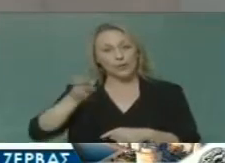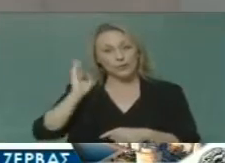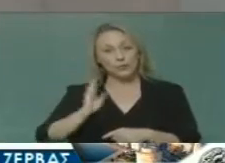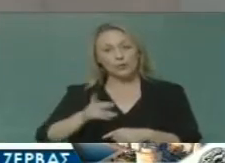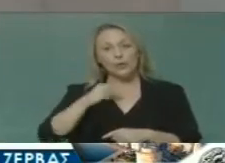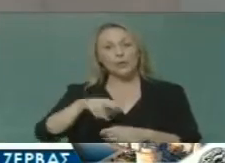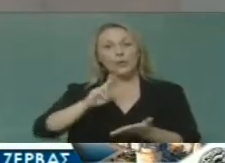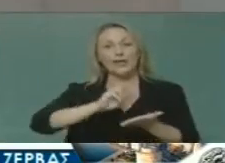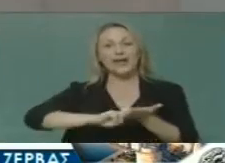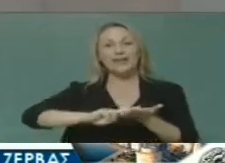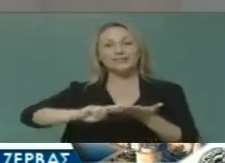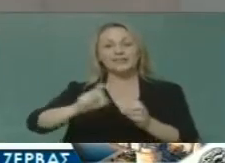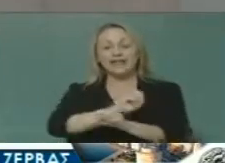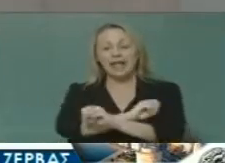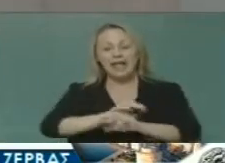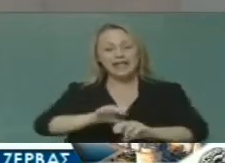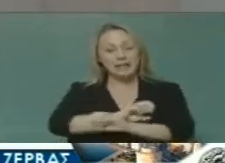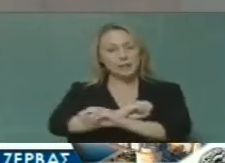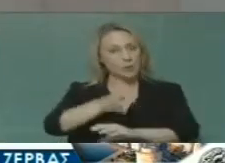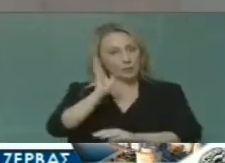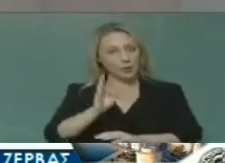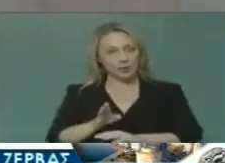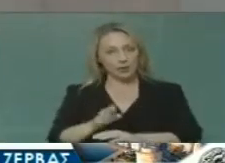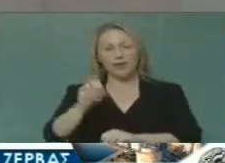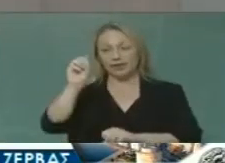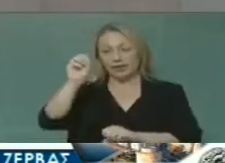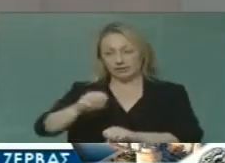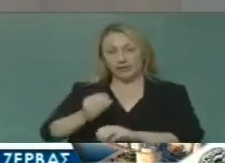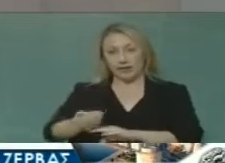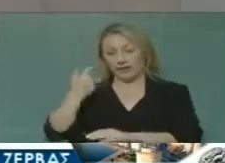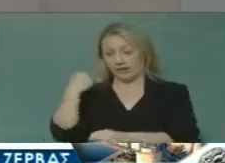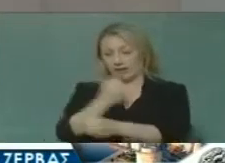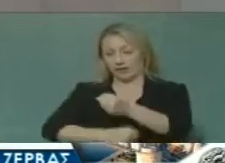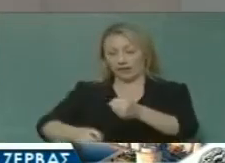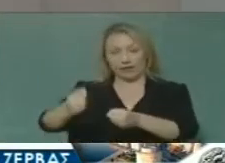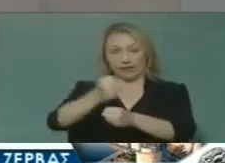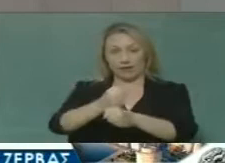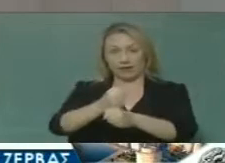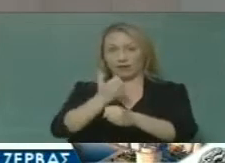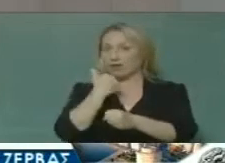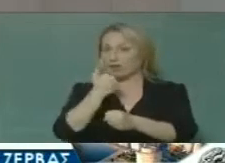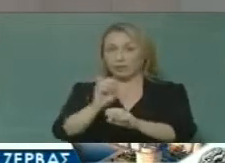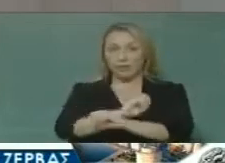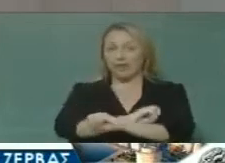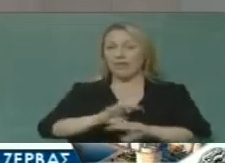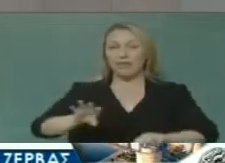είχαν παραλάβει τη διοίκηση ο Δήμος δεν ήταν ασφαλιστικά ενημερός. Ναι, τι σημαίνει αυτό.